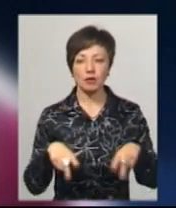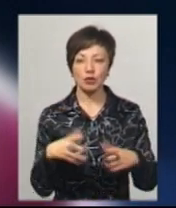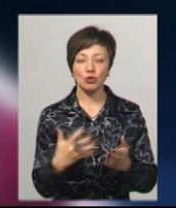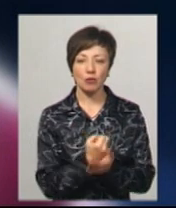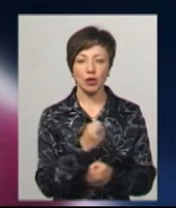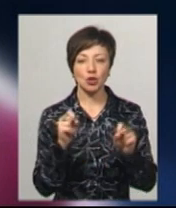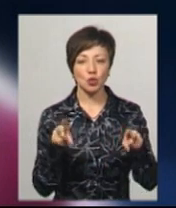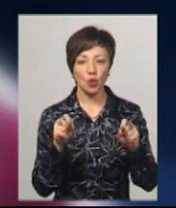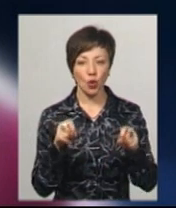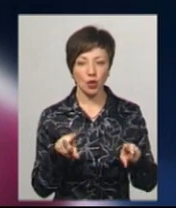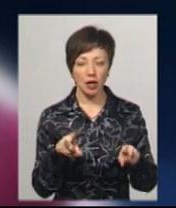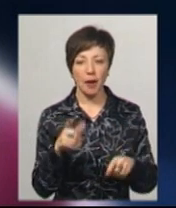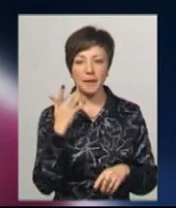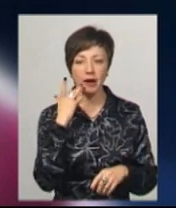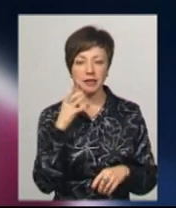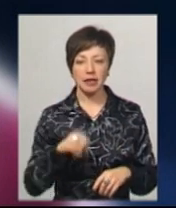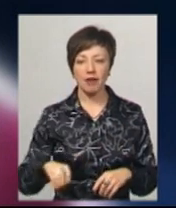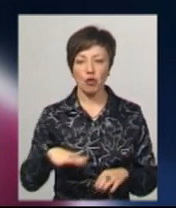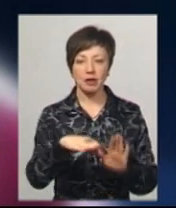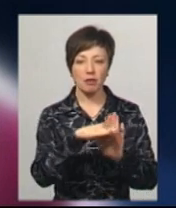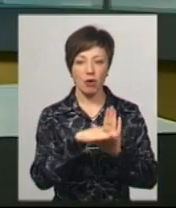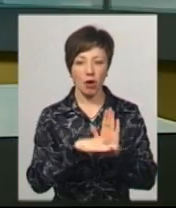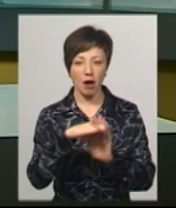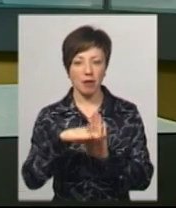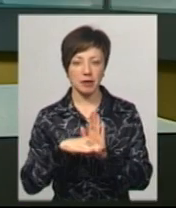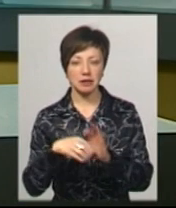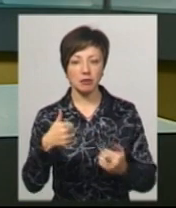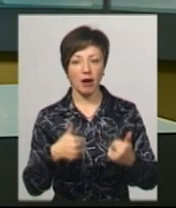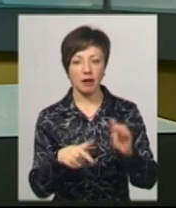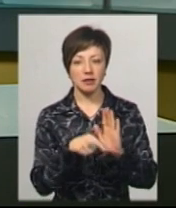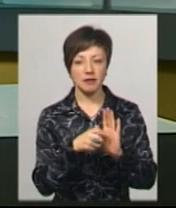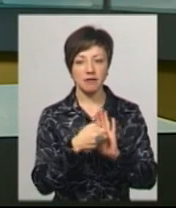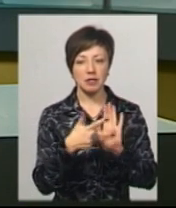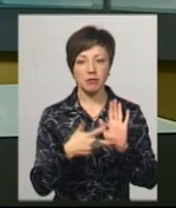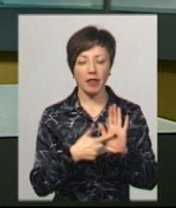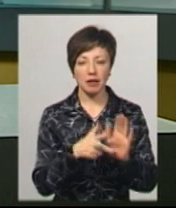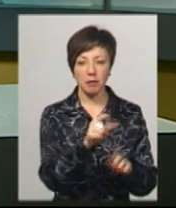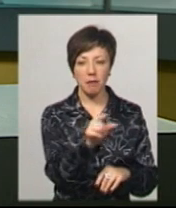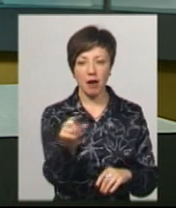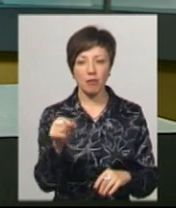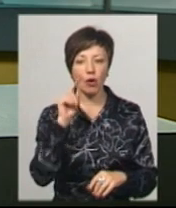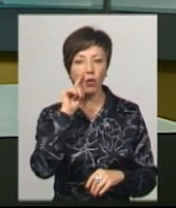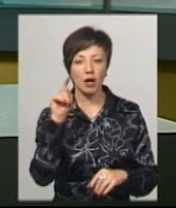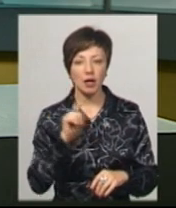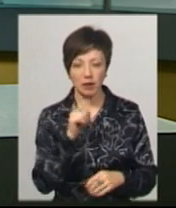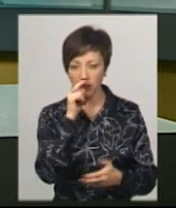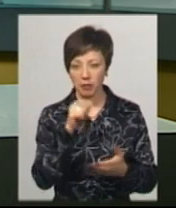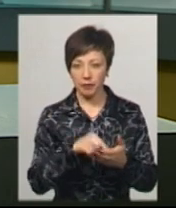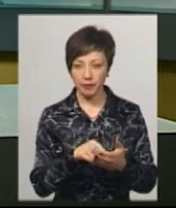здобули золото у латиноамериканській та європейській програмах. Змагаючись із 87-ма парами України, які пройшли